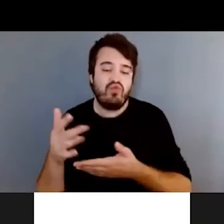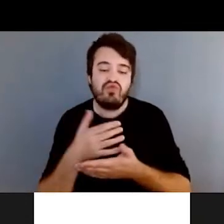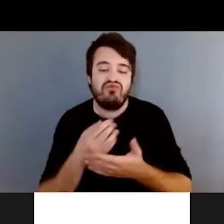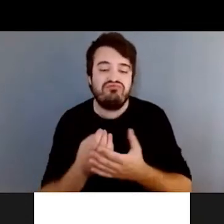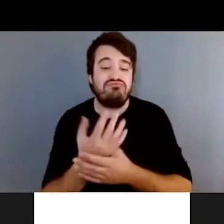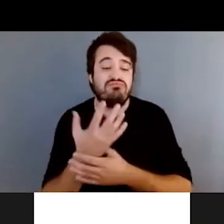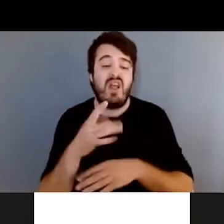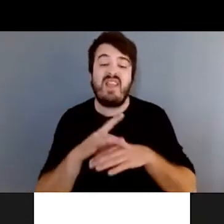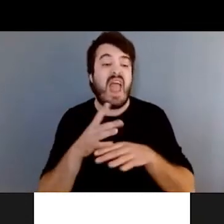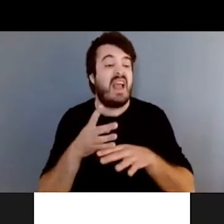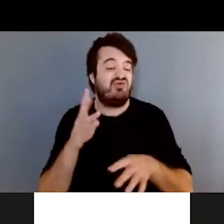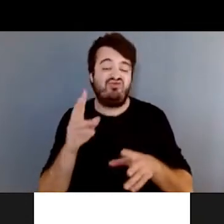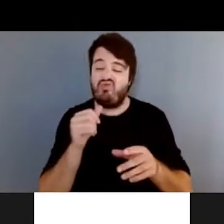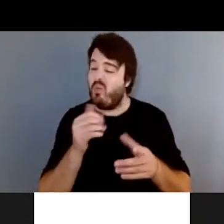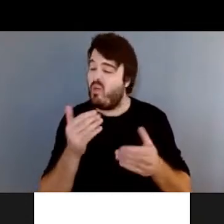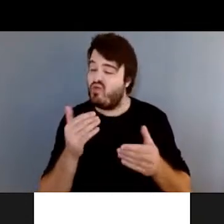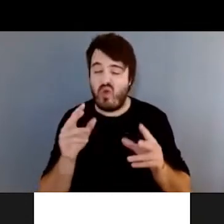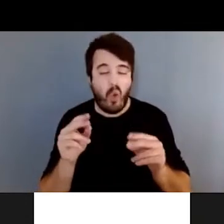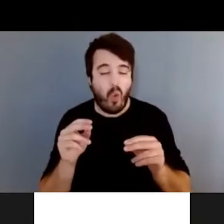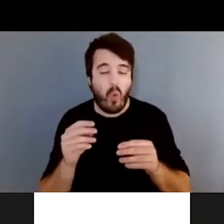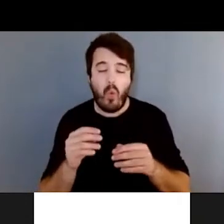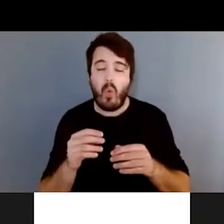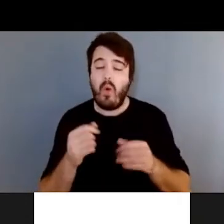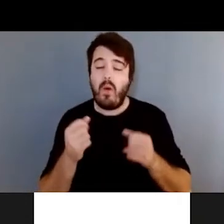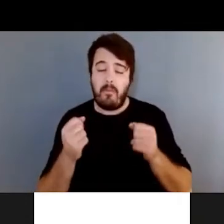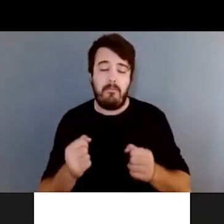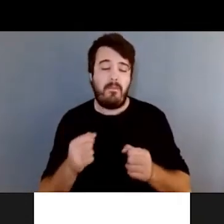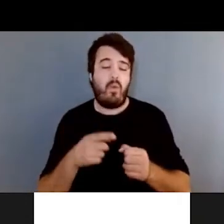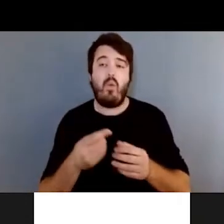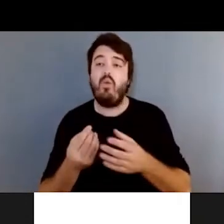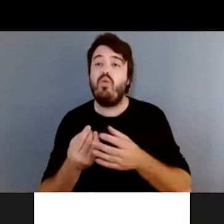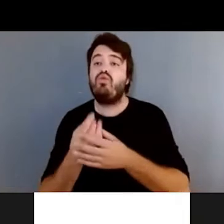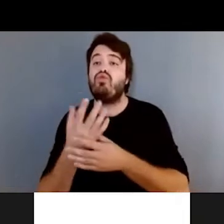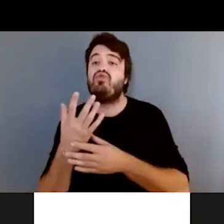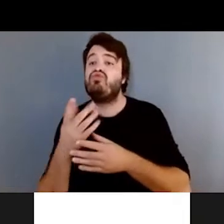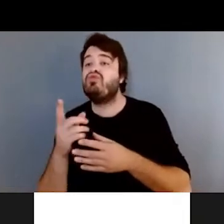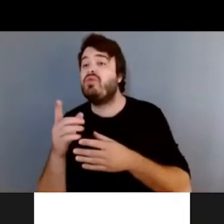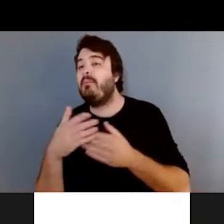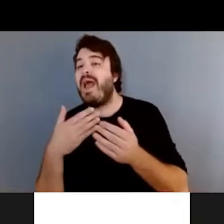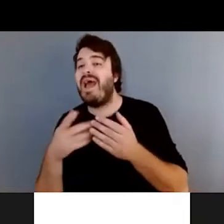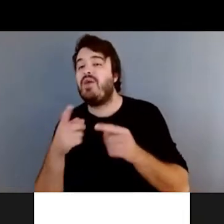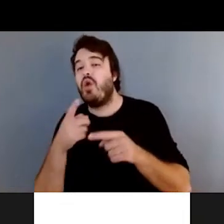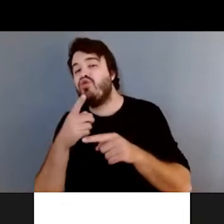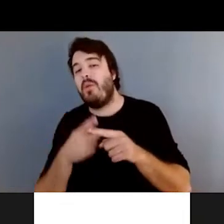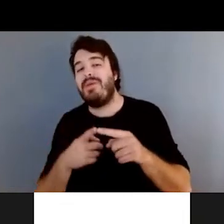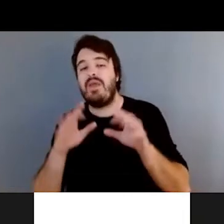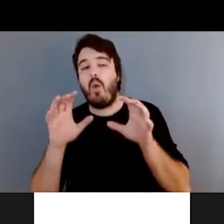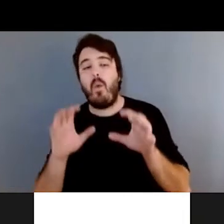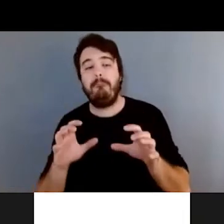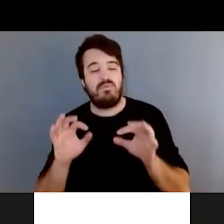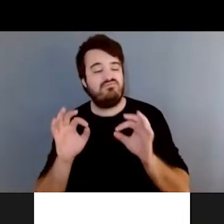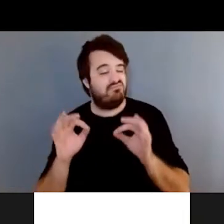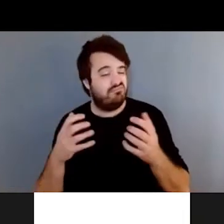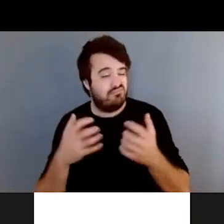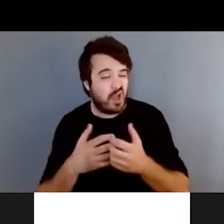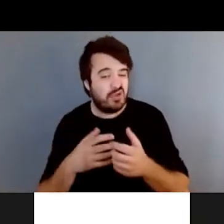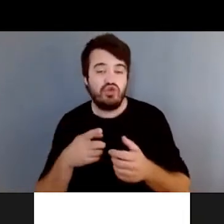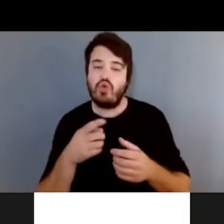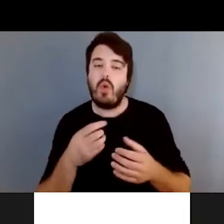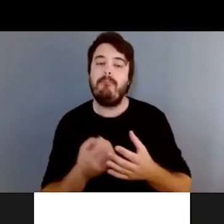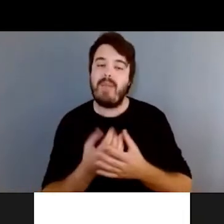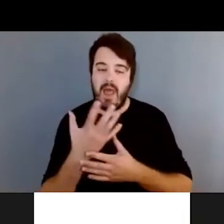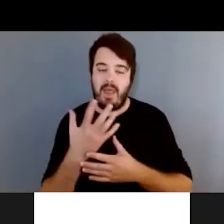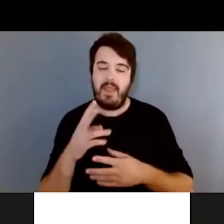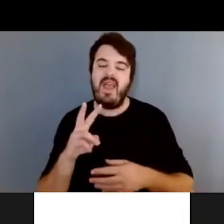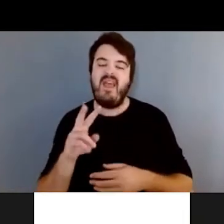riche. Ça peut même pousser dans des endroits semi-ombragés. Et c'est une plante vivace qui